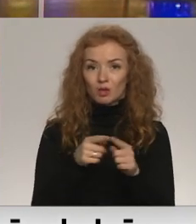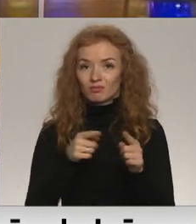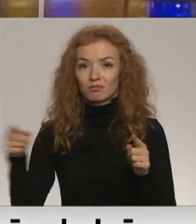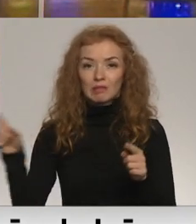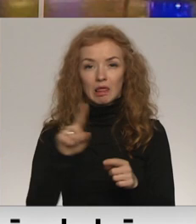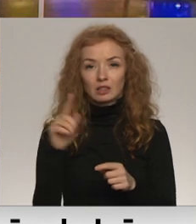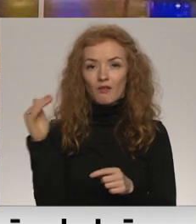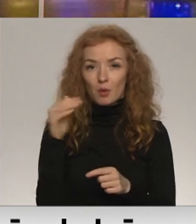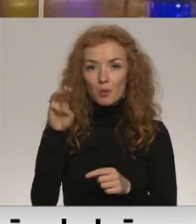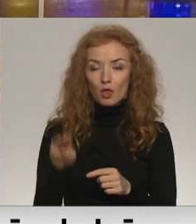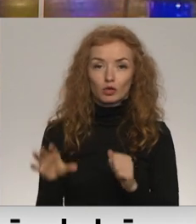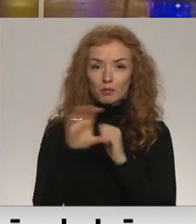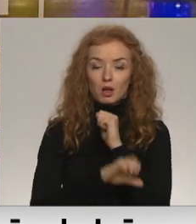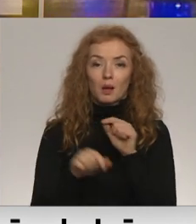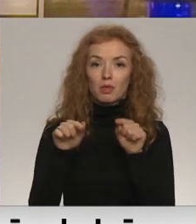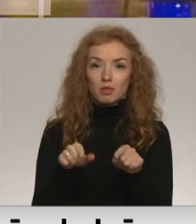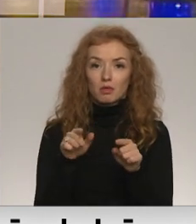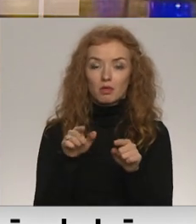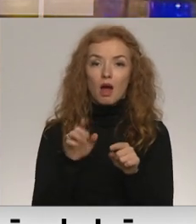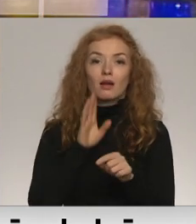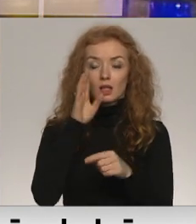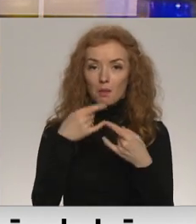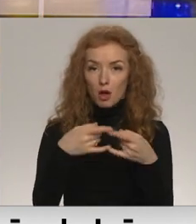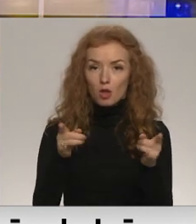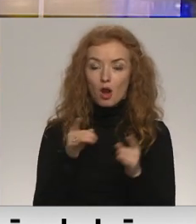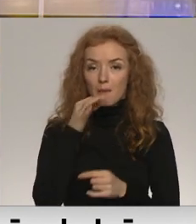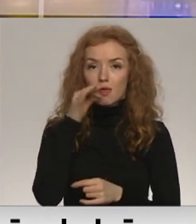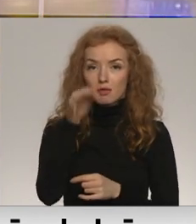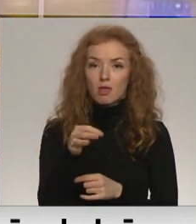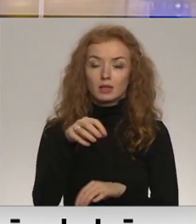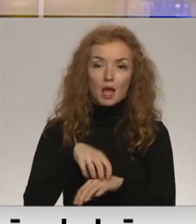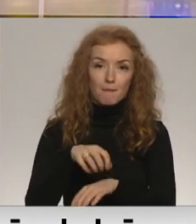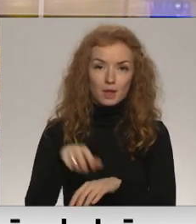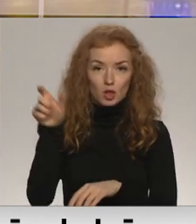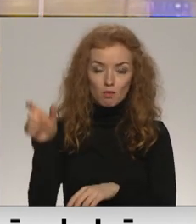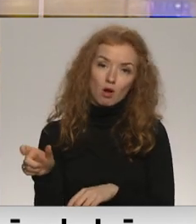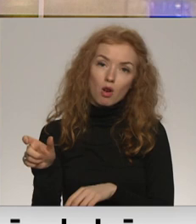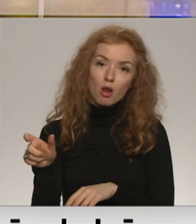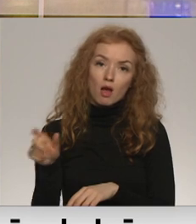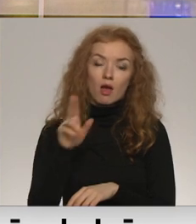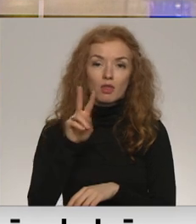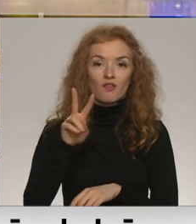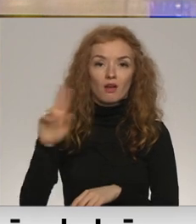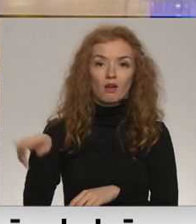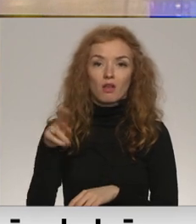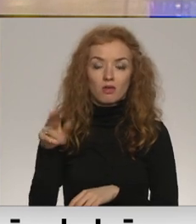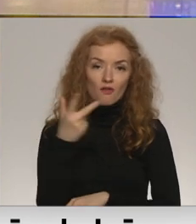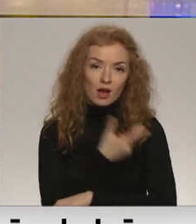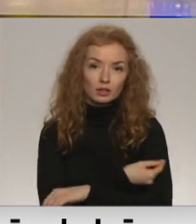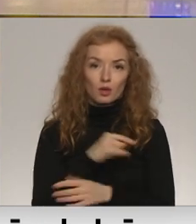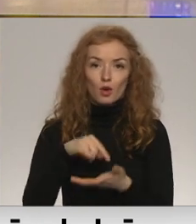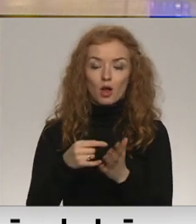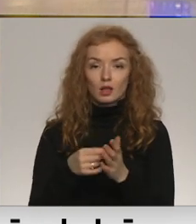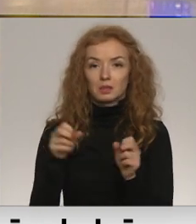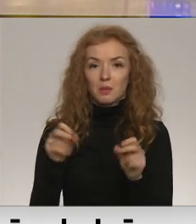februāra beigām. Šādu viedokli raidījumā Rīta Panorāma pauda epidemiologs Nacionālā veselības dienesta vakcinācijas projekta